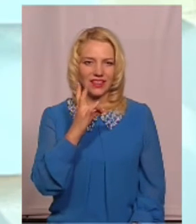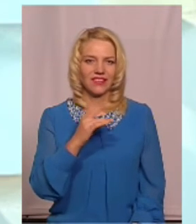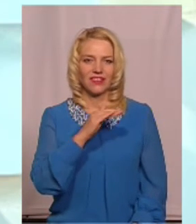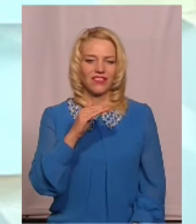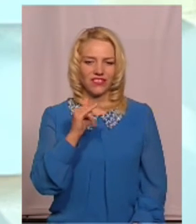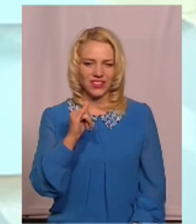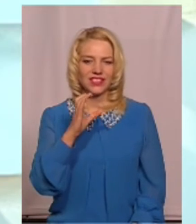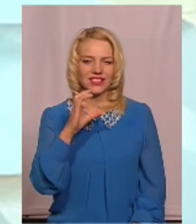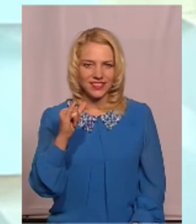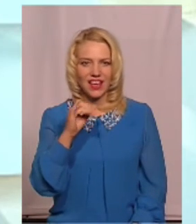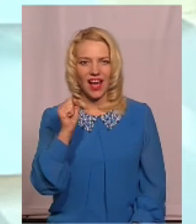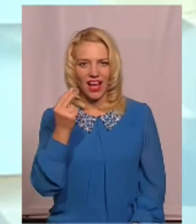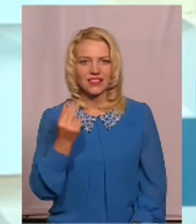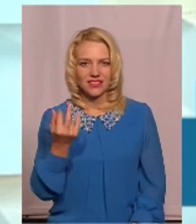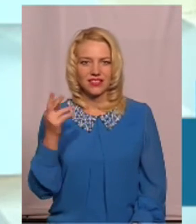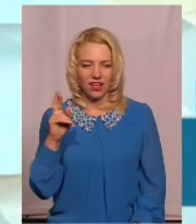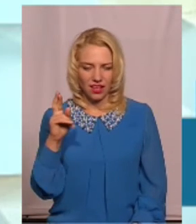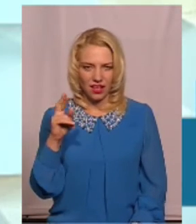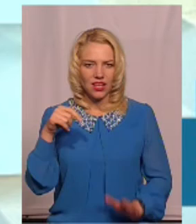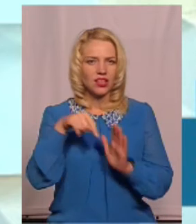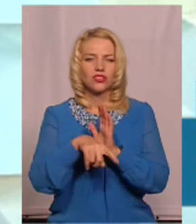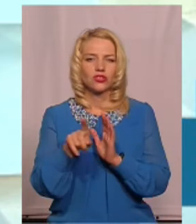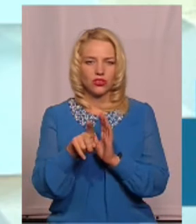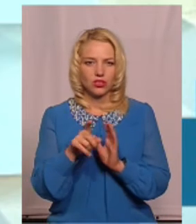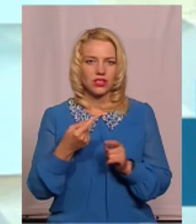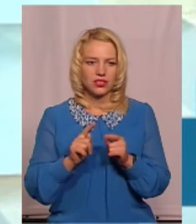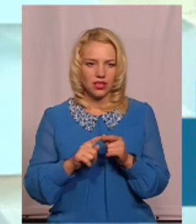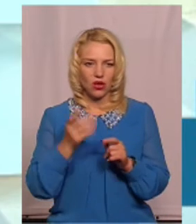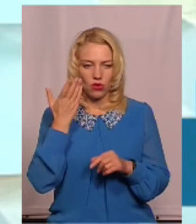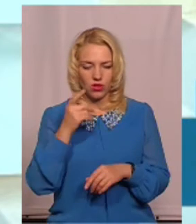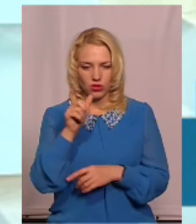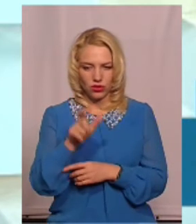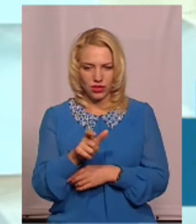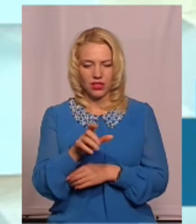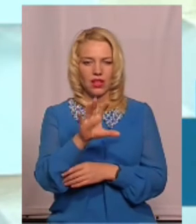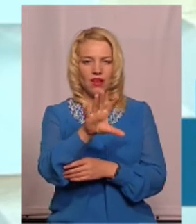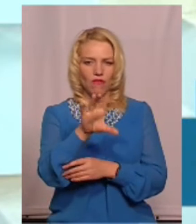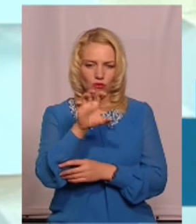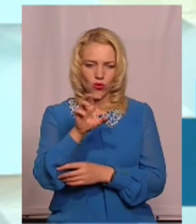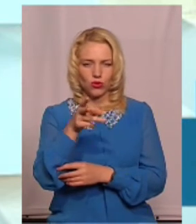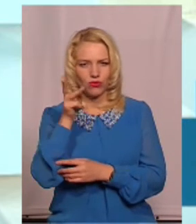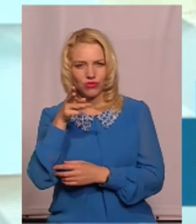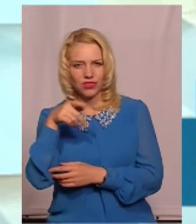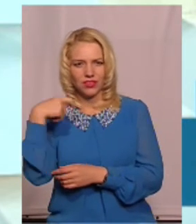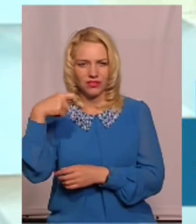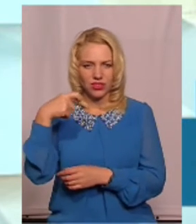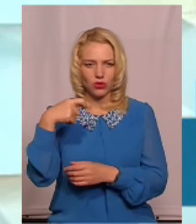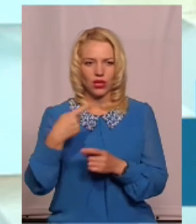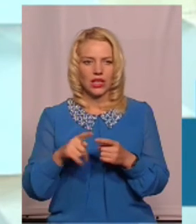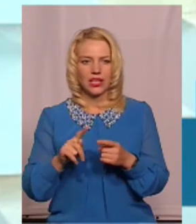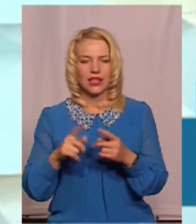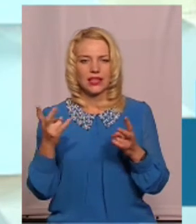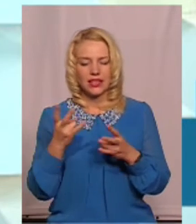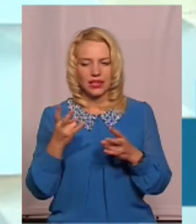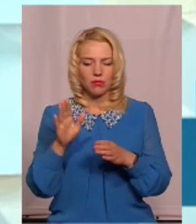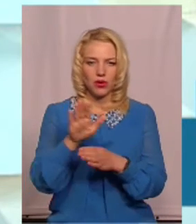коли людина, особа, вчиняє фото, відео, теле, кіно, фіксацію, тут